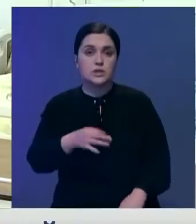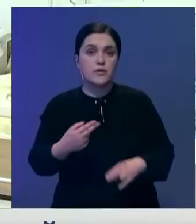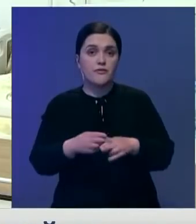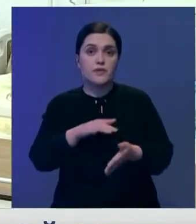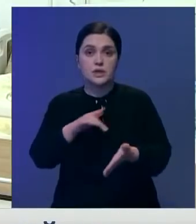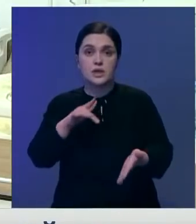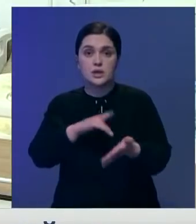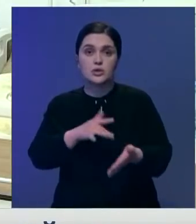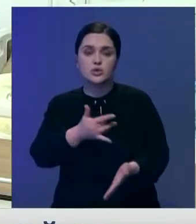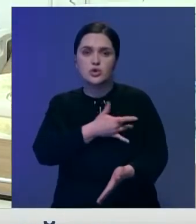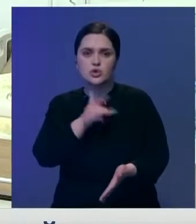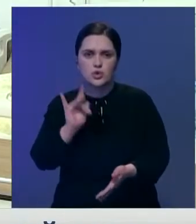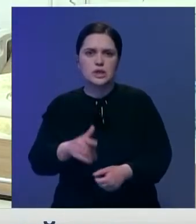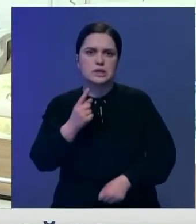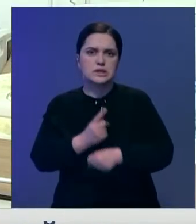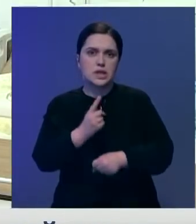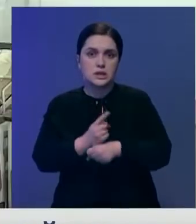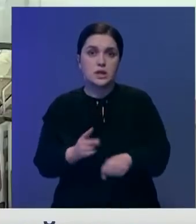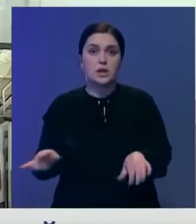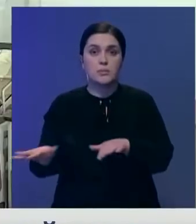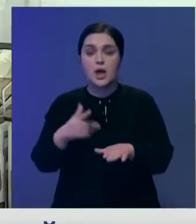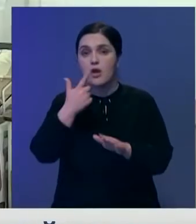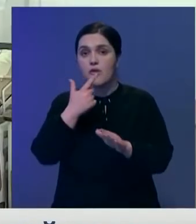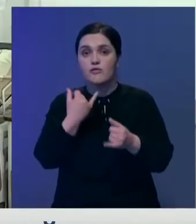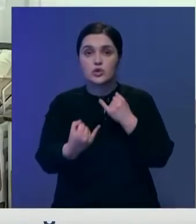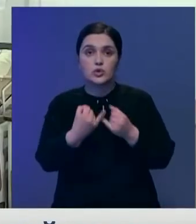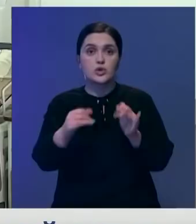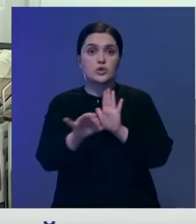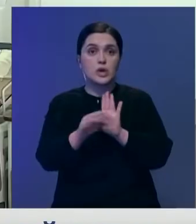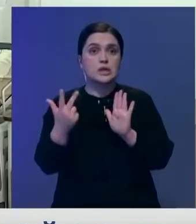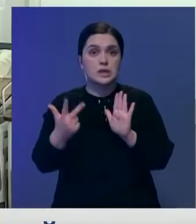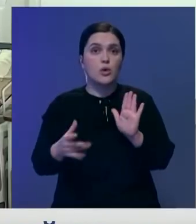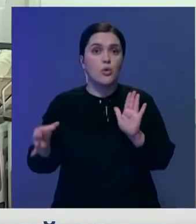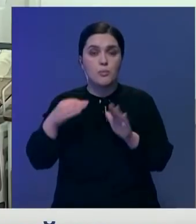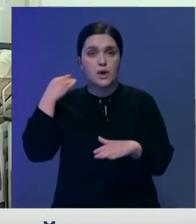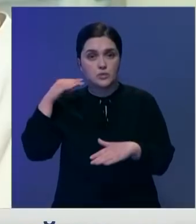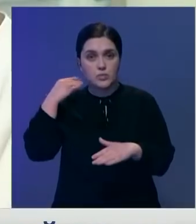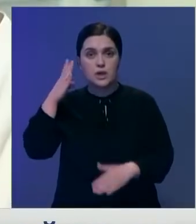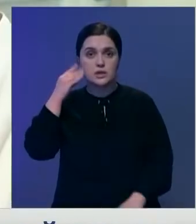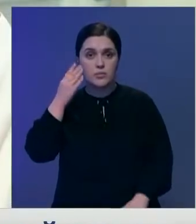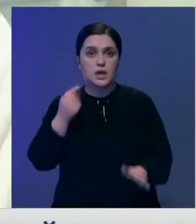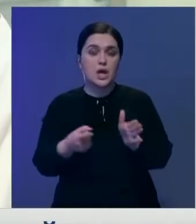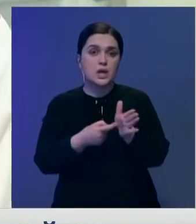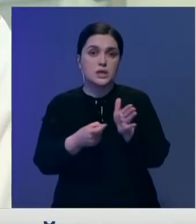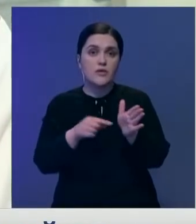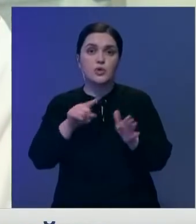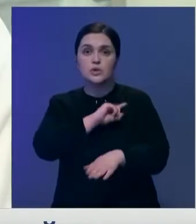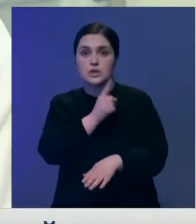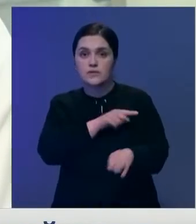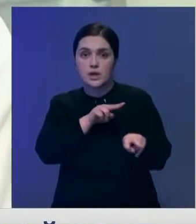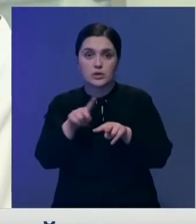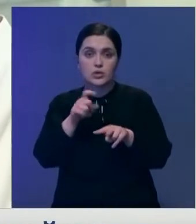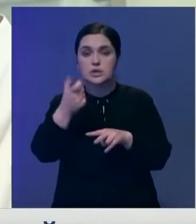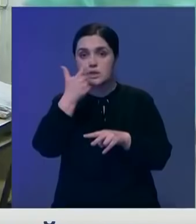области. Отмечу, в этих регионах вводятся строгие ограничения. В желтой зоне три области. Актьюбинская, Алматинская, Карагандинская. В них